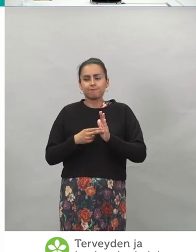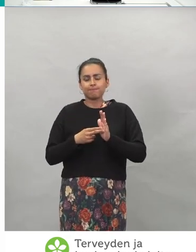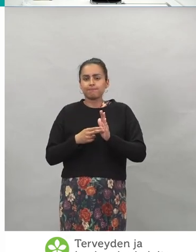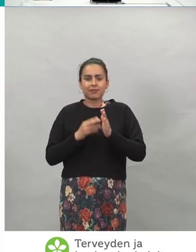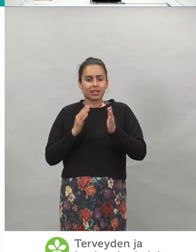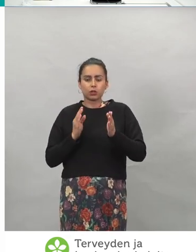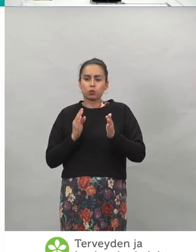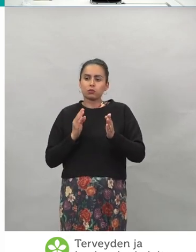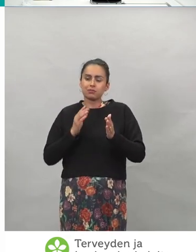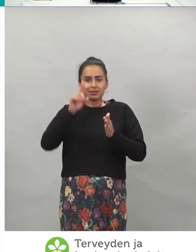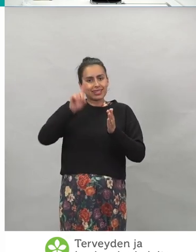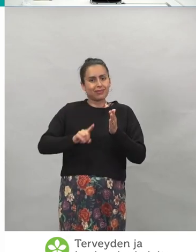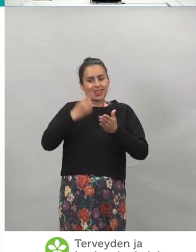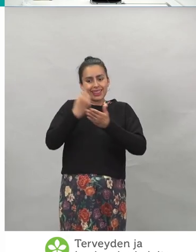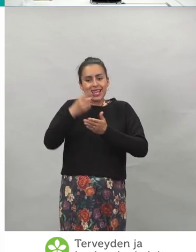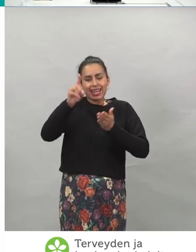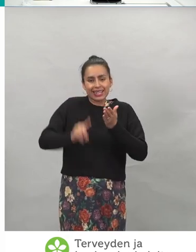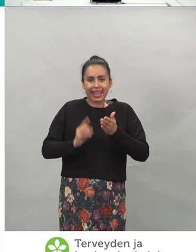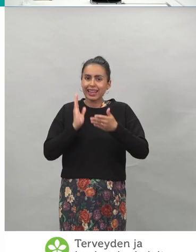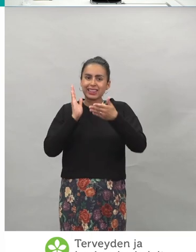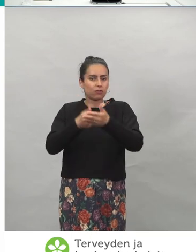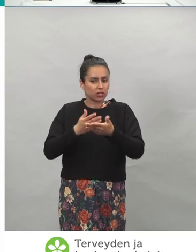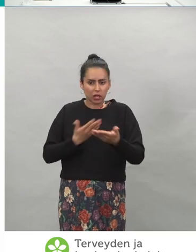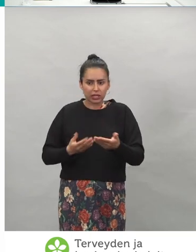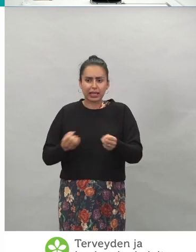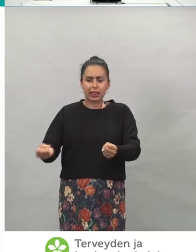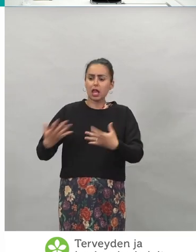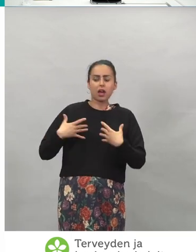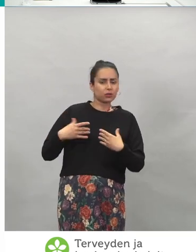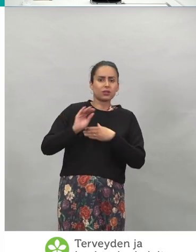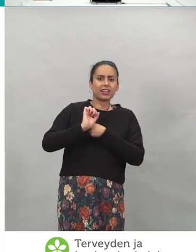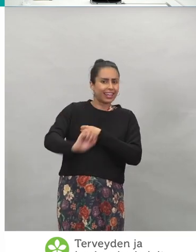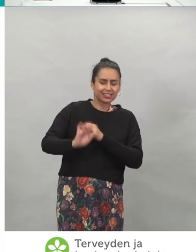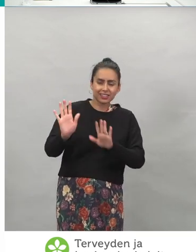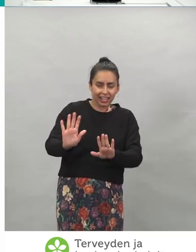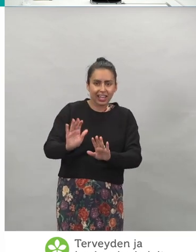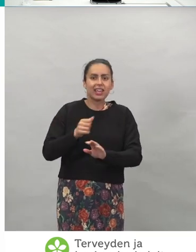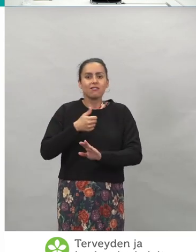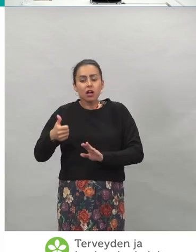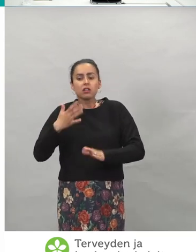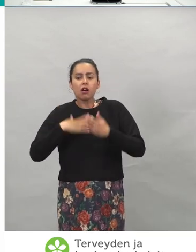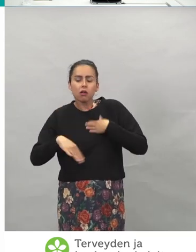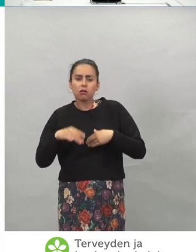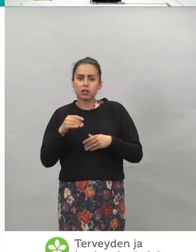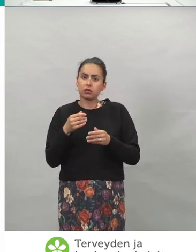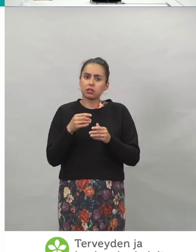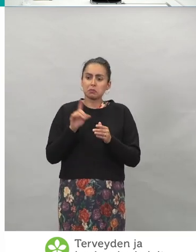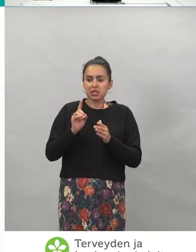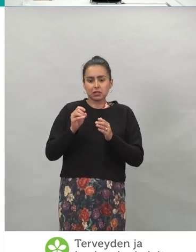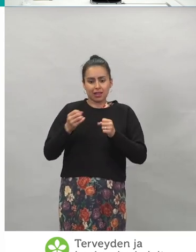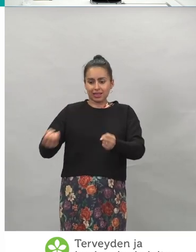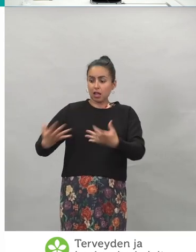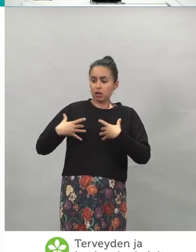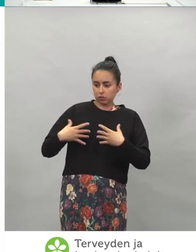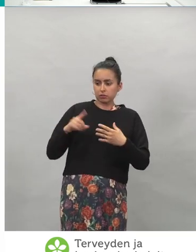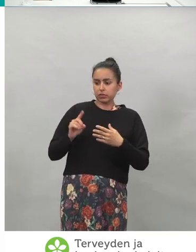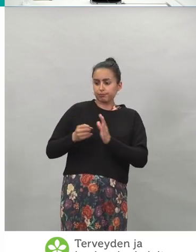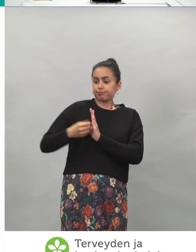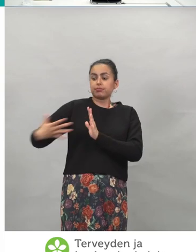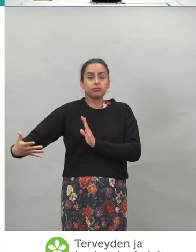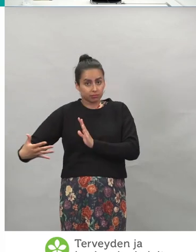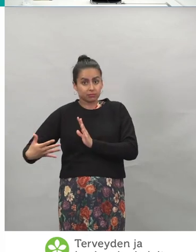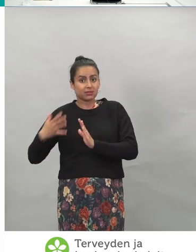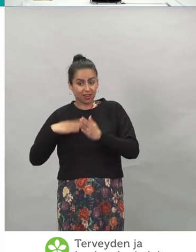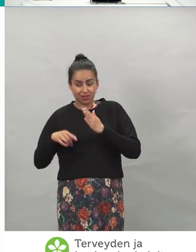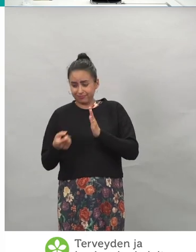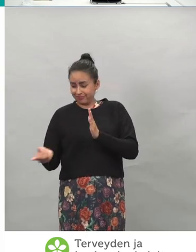tartuntaa sinänsä, vaan että halutaan estää sitä, mihin se tartunta johtaa. Ja nyt sitten